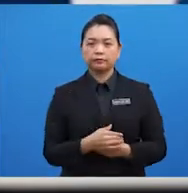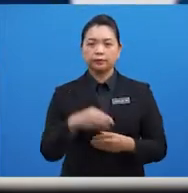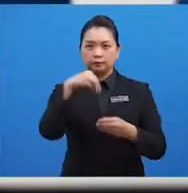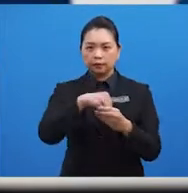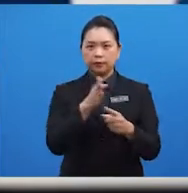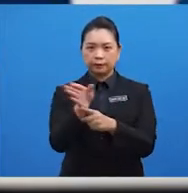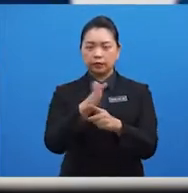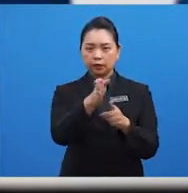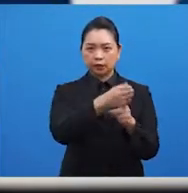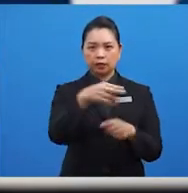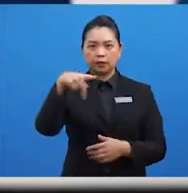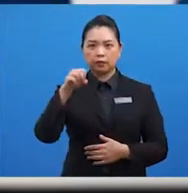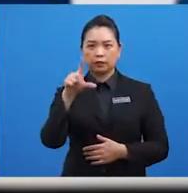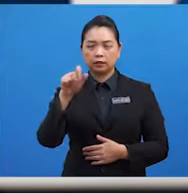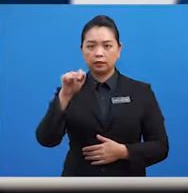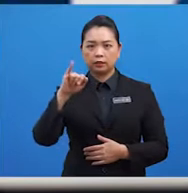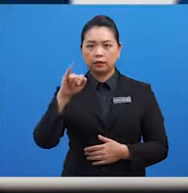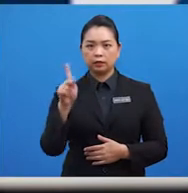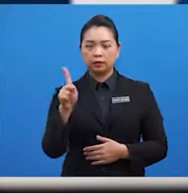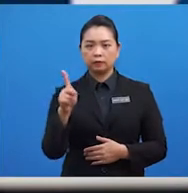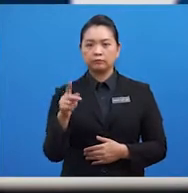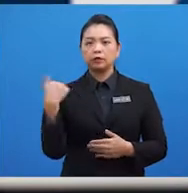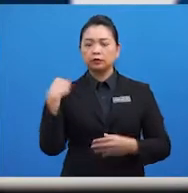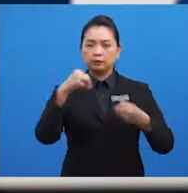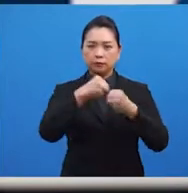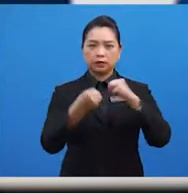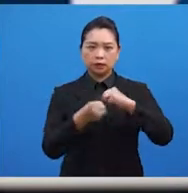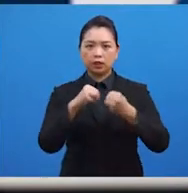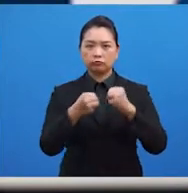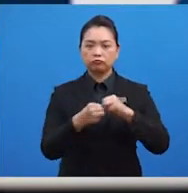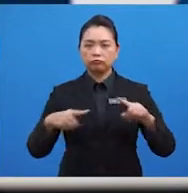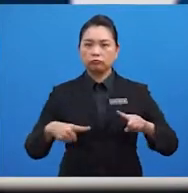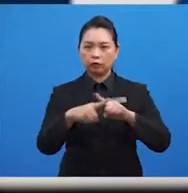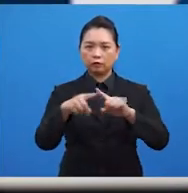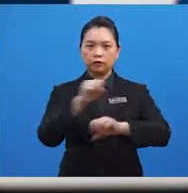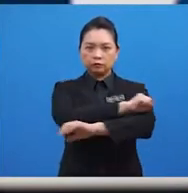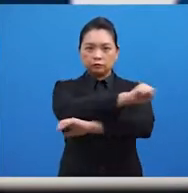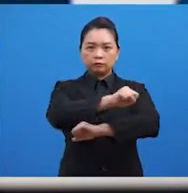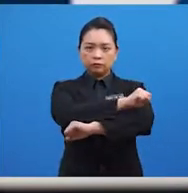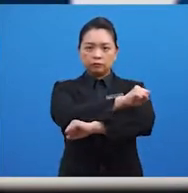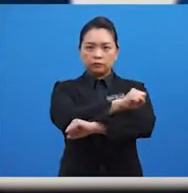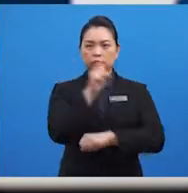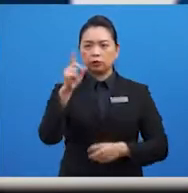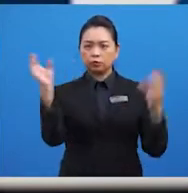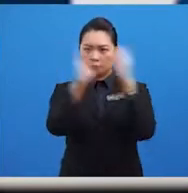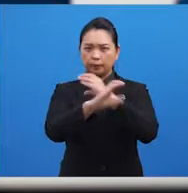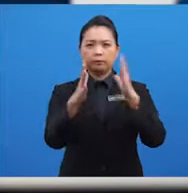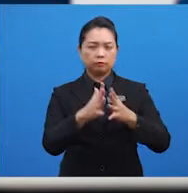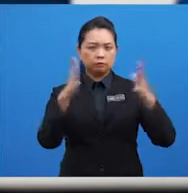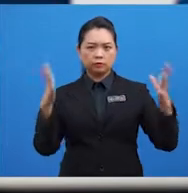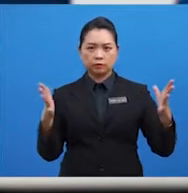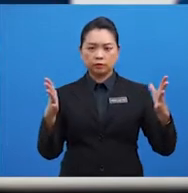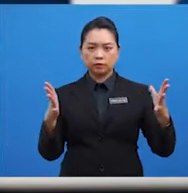bidang politik, masalah konflik serantau merupakan satu cabaran besar yang sering